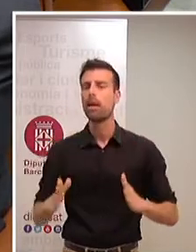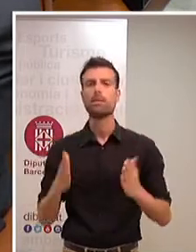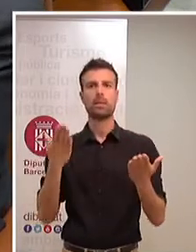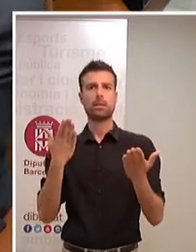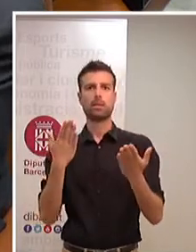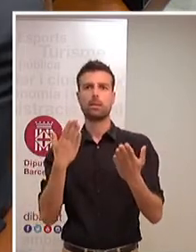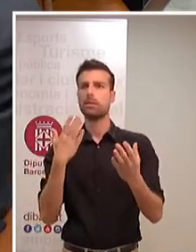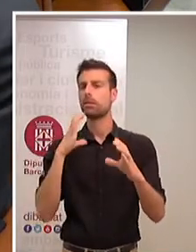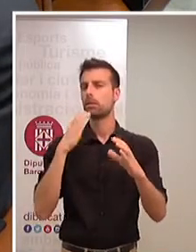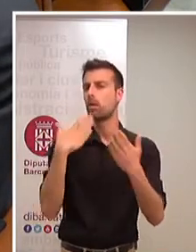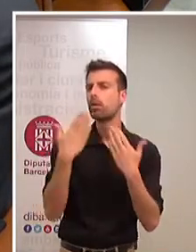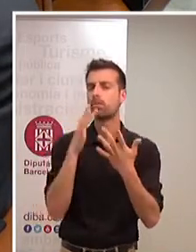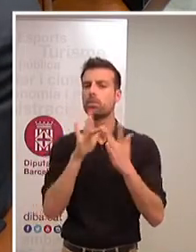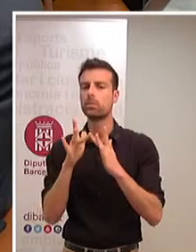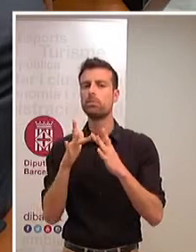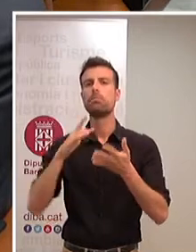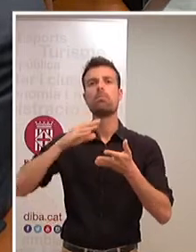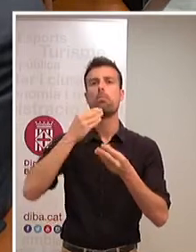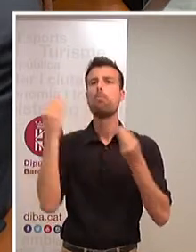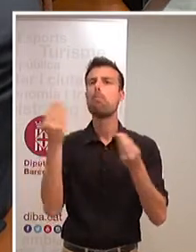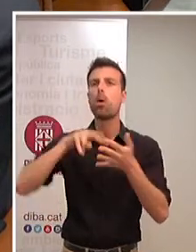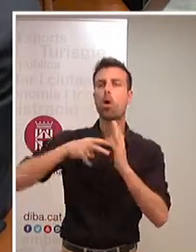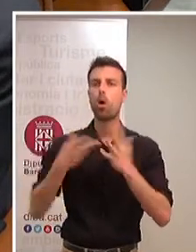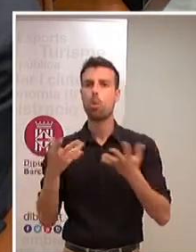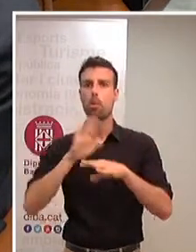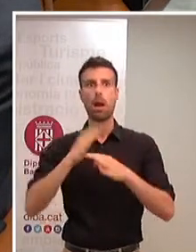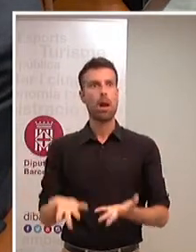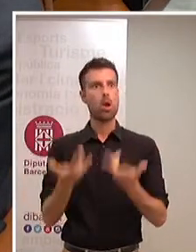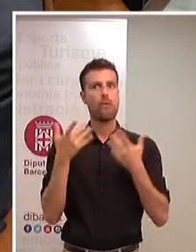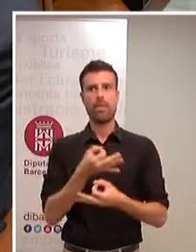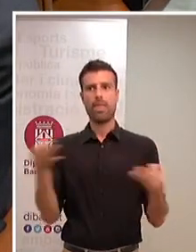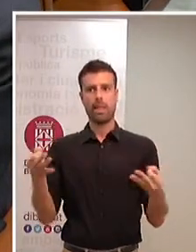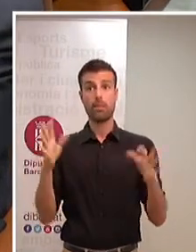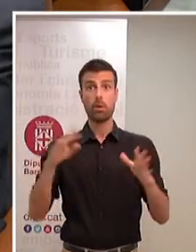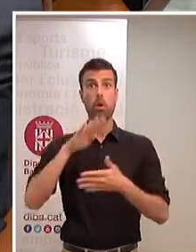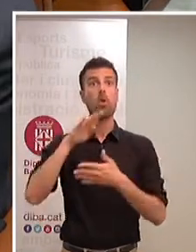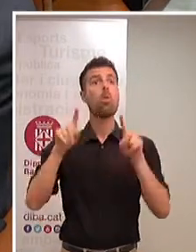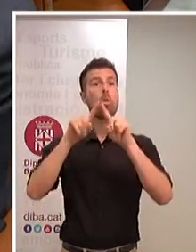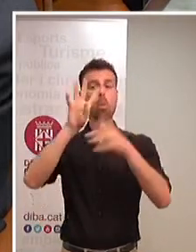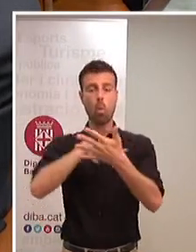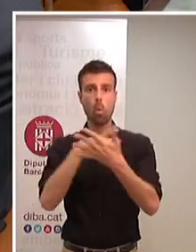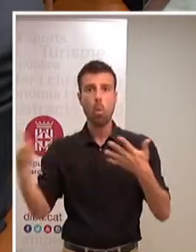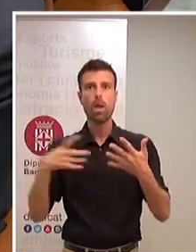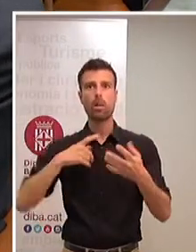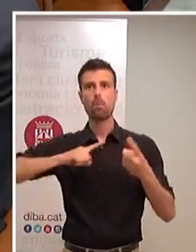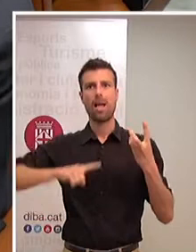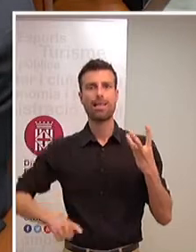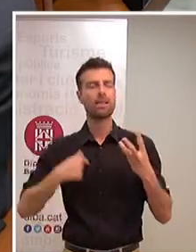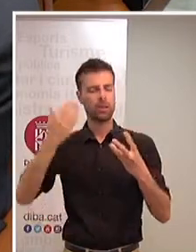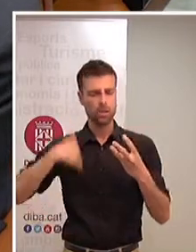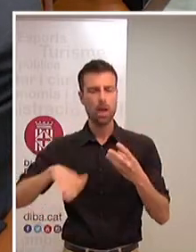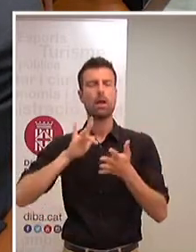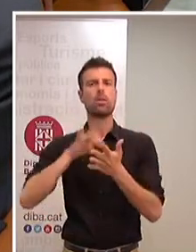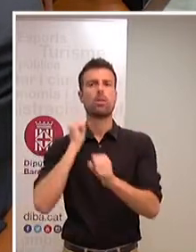millorar-ho perquè siguin més eficients i, miri, hem fet un pla de mandat i aquest pla de mandat l'hem aconseguit en gran part i en continuem